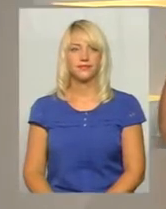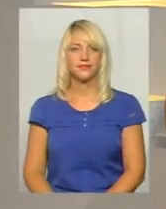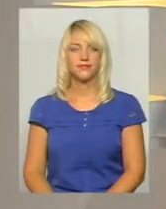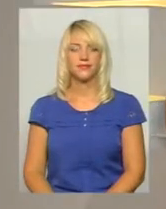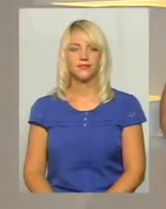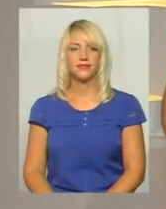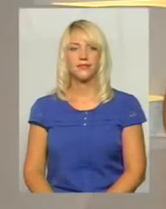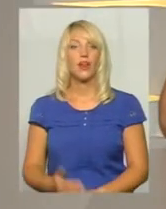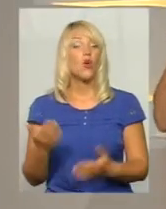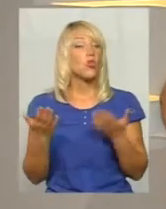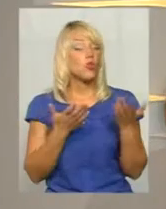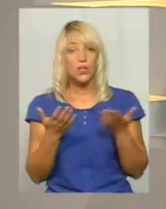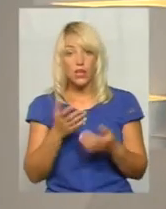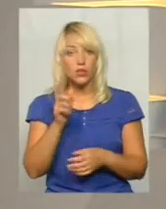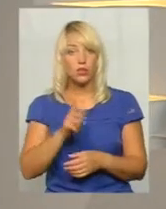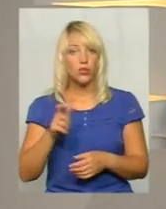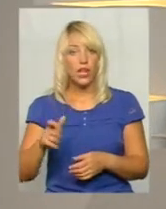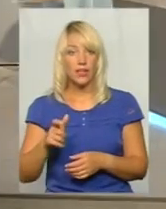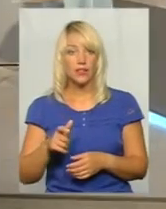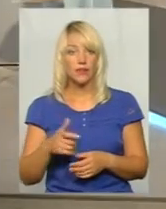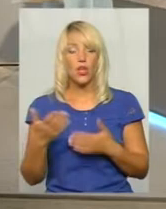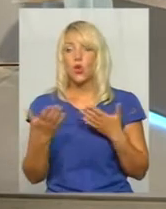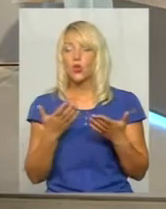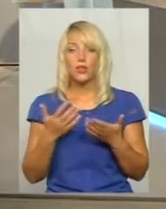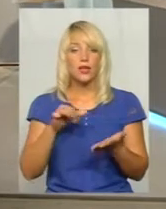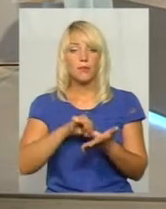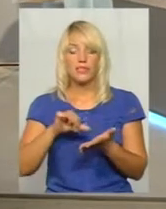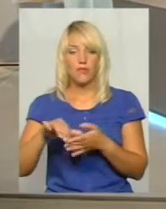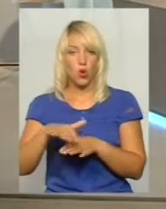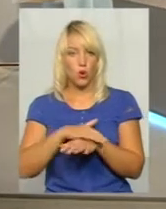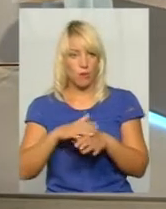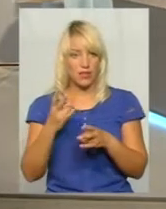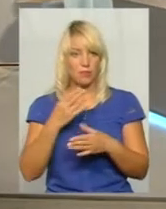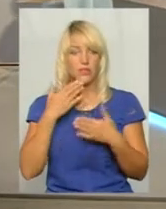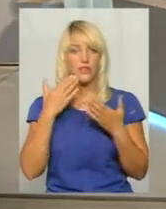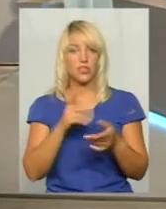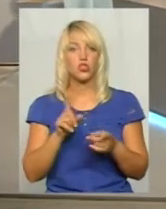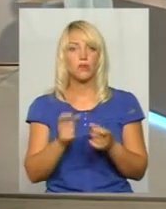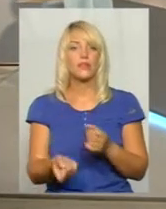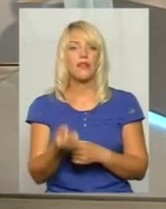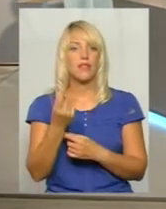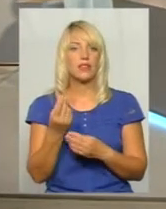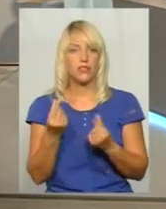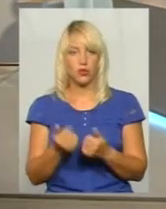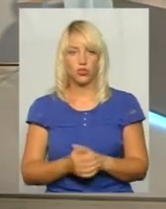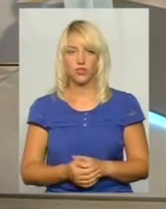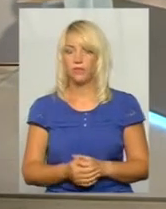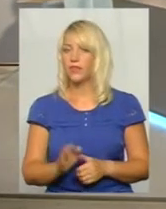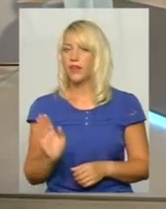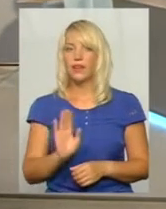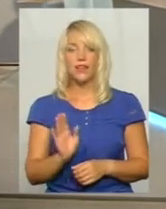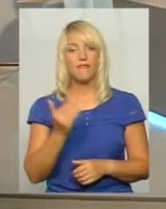До яких людей? До яких представників громадськості маєте звертатися, щоб з'явилися гроші? Ні, ви